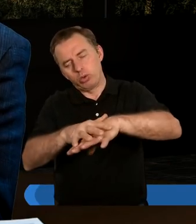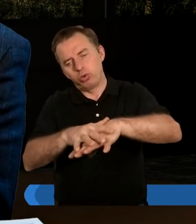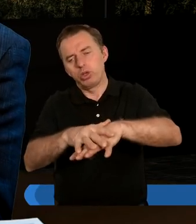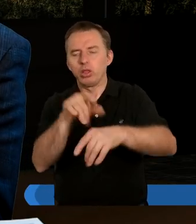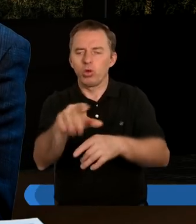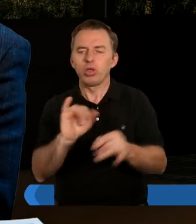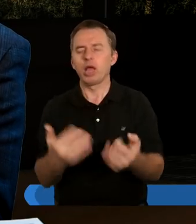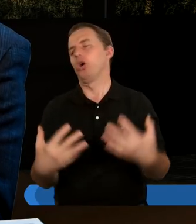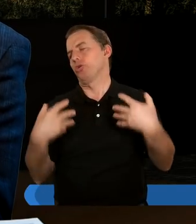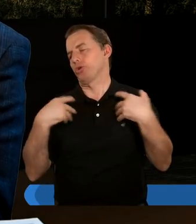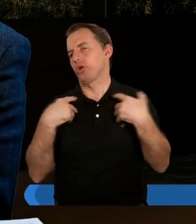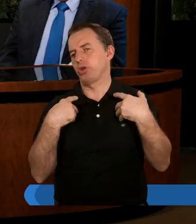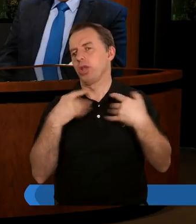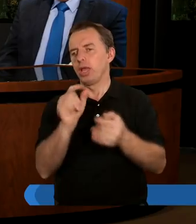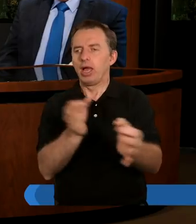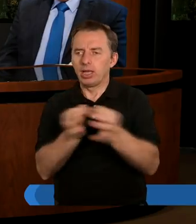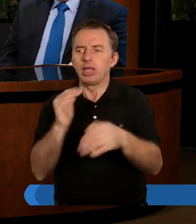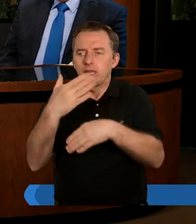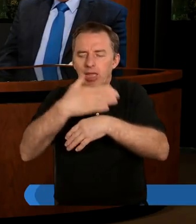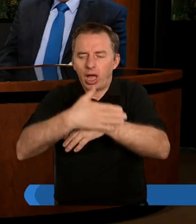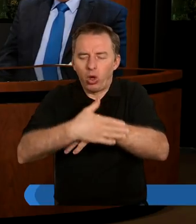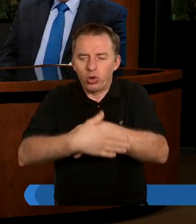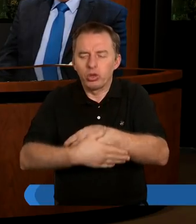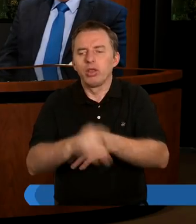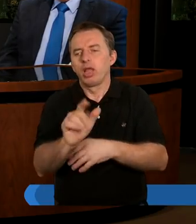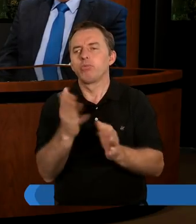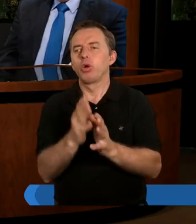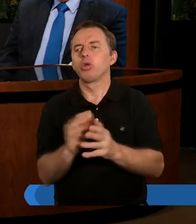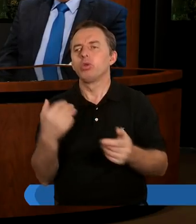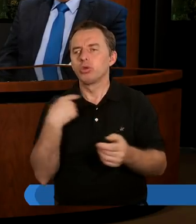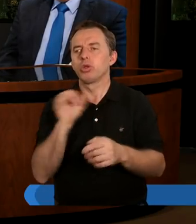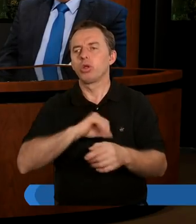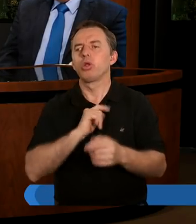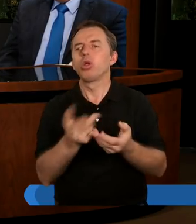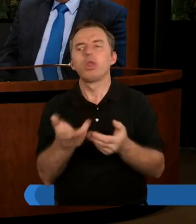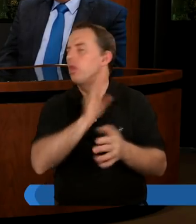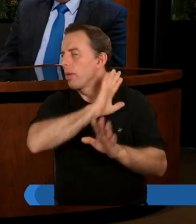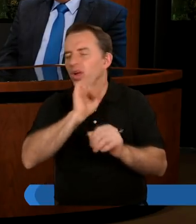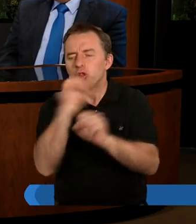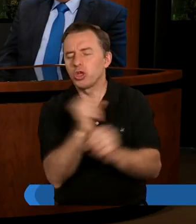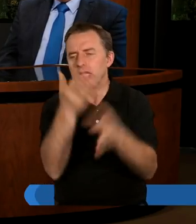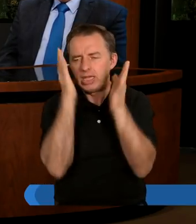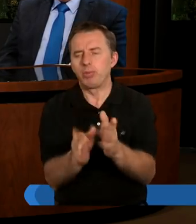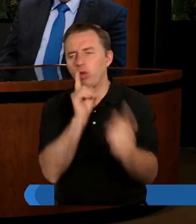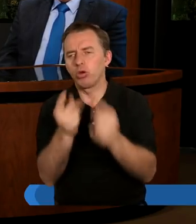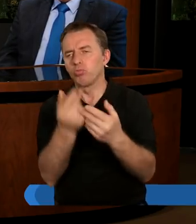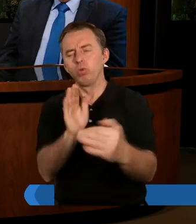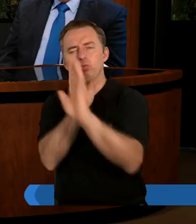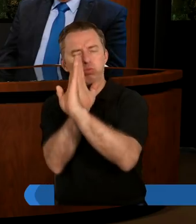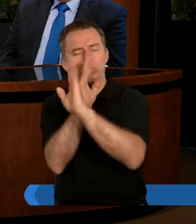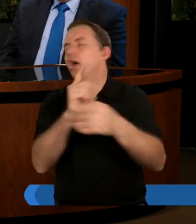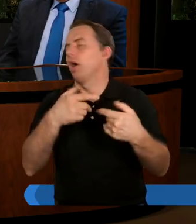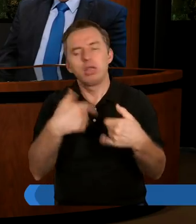jako życie, normalne życie. Gdyby ta historia zakończyła się w taki sposób, że ci ludzie z sobą już nigdy nie będą rozmawiali, to byłbym